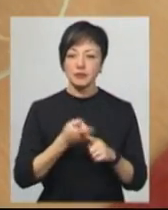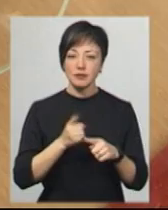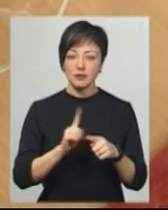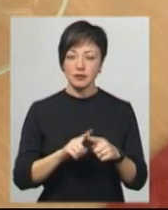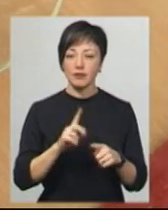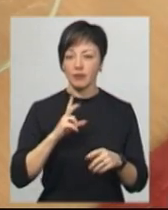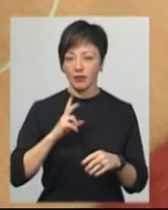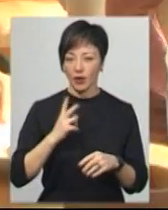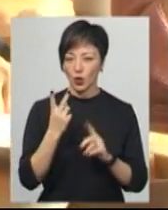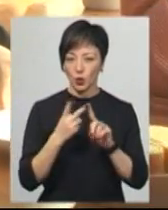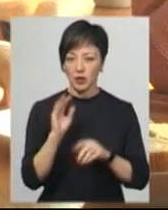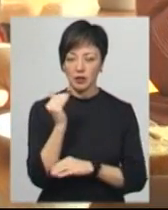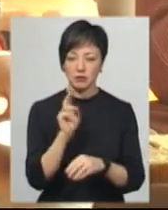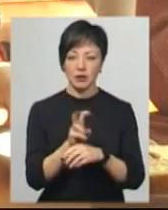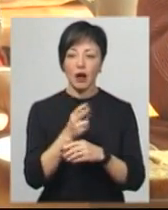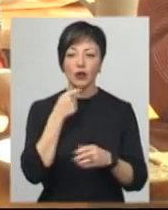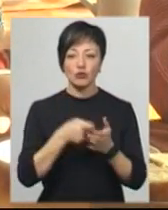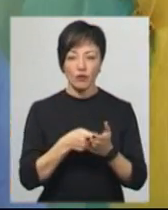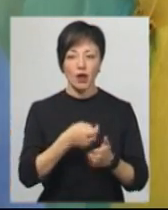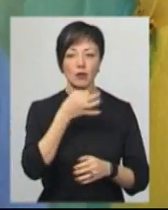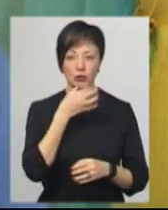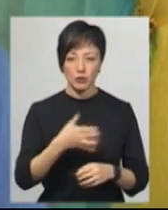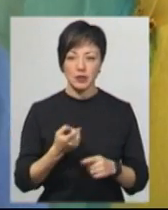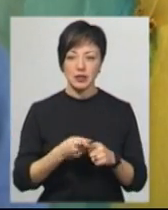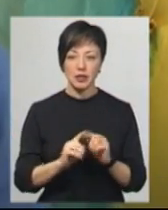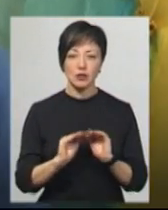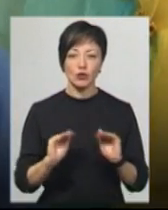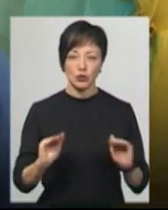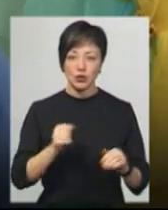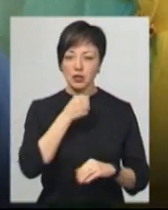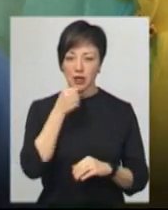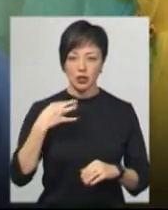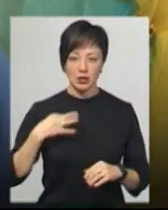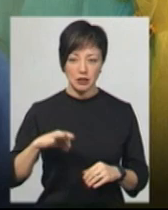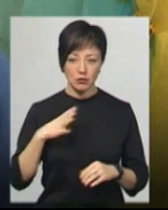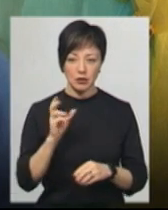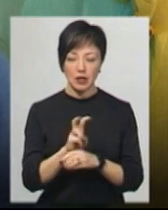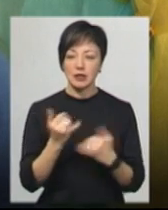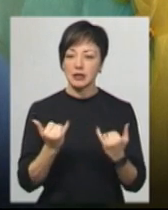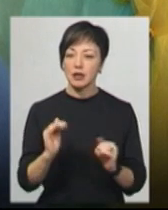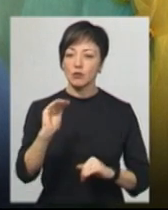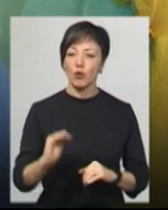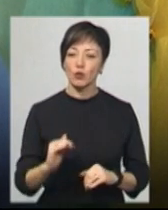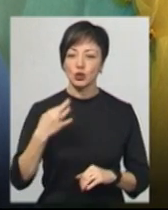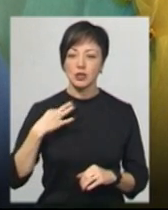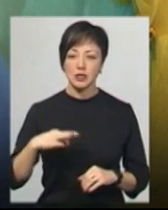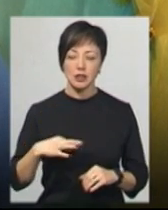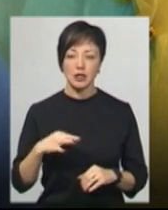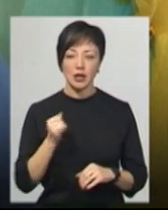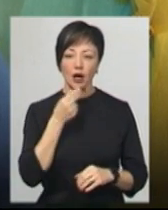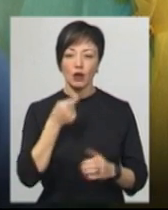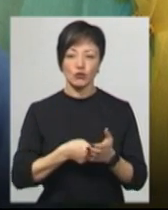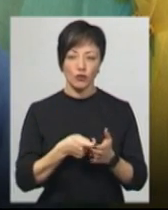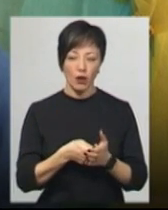ходить вже друга дитина. Жінка каже, харчування подобається. У цей садочке відвивав старший син, а зараз ходить молодший син. І